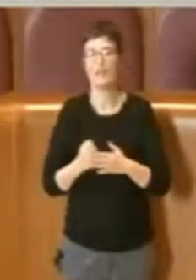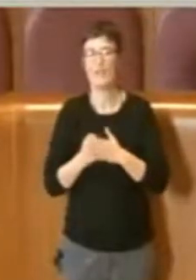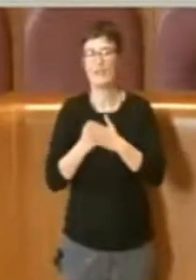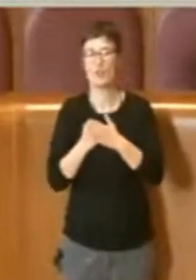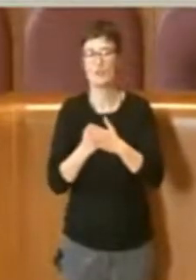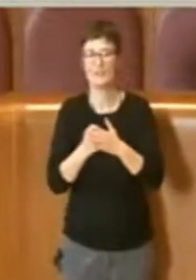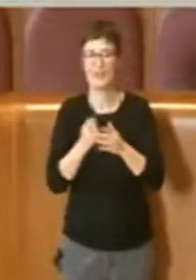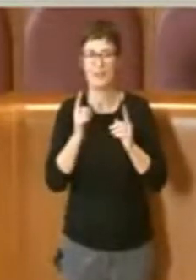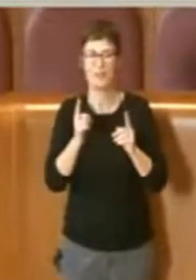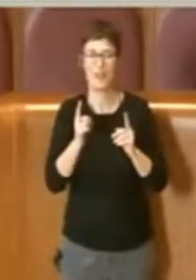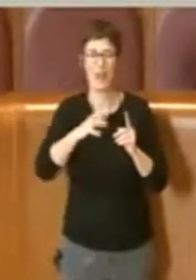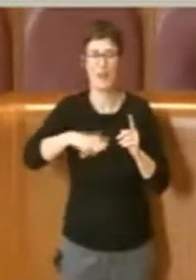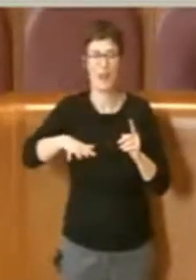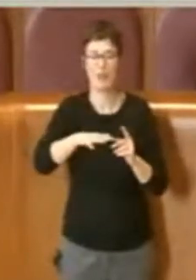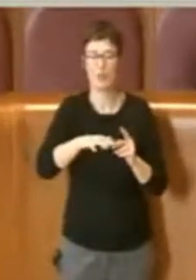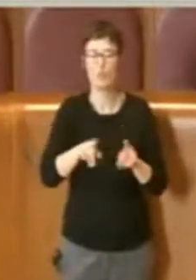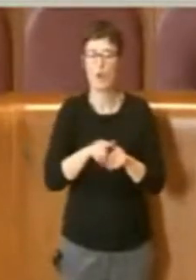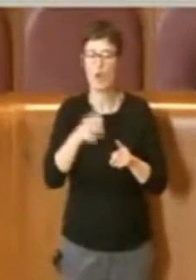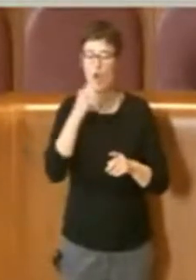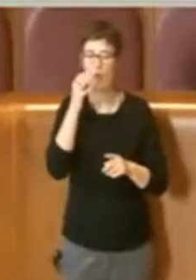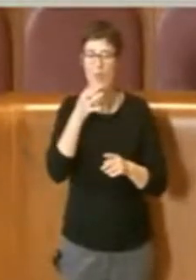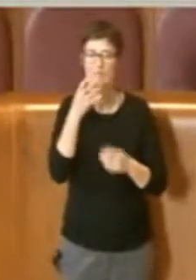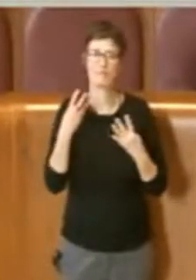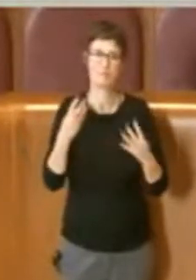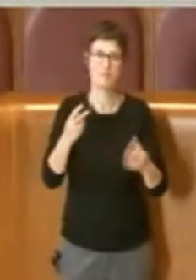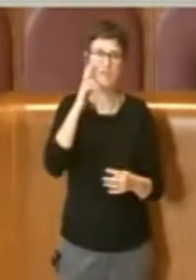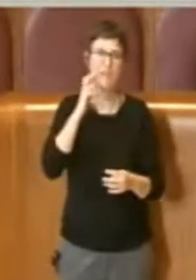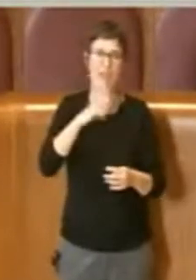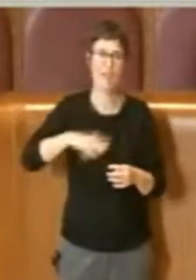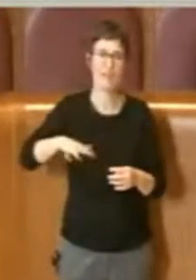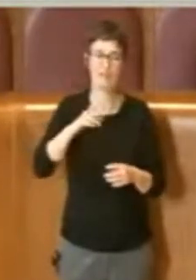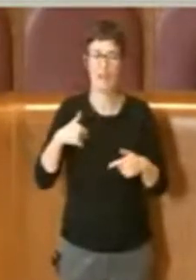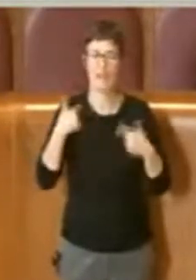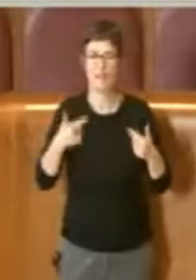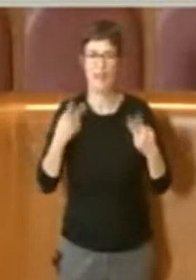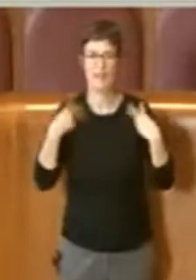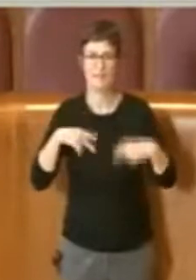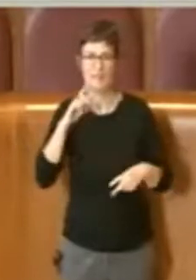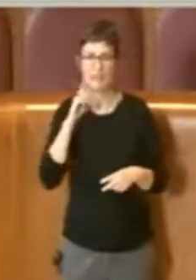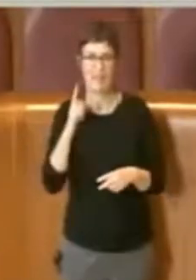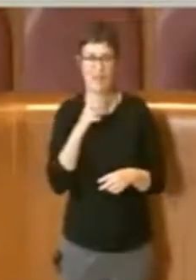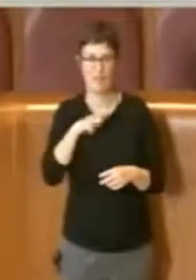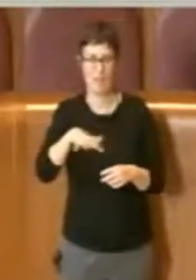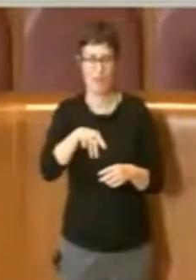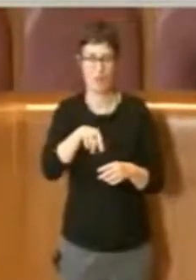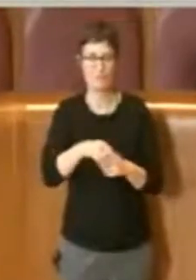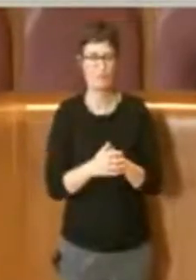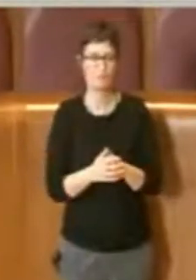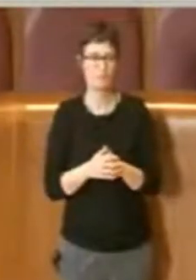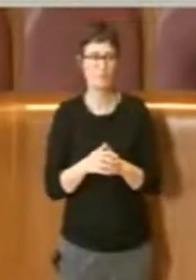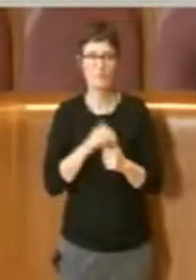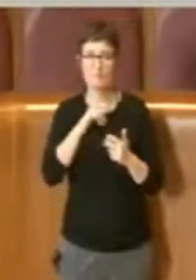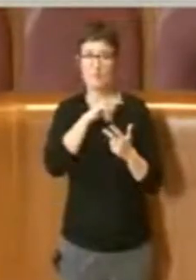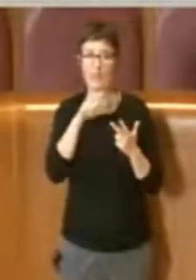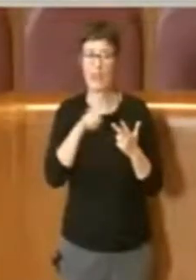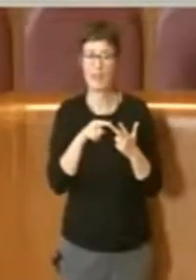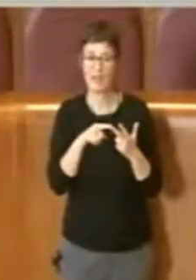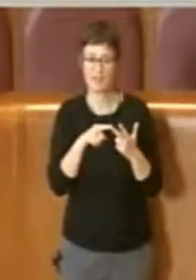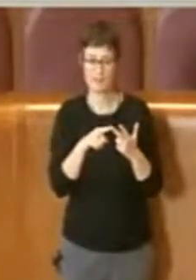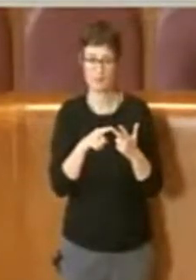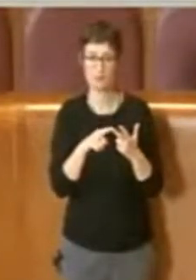di verde volta al miglioramento della vivibilità dei luoghi. Il terzo punto, che riguarda l'eventuale